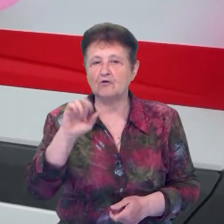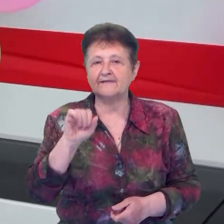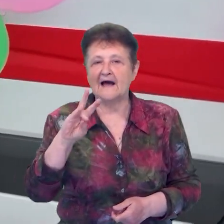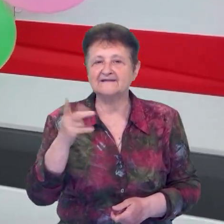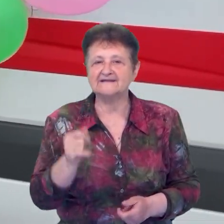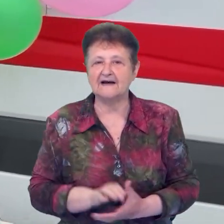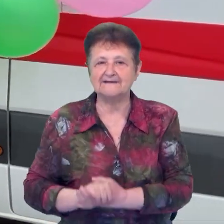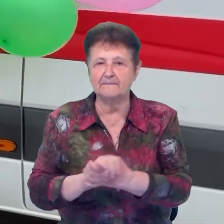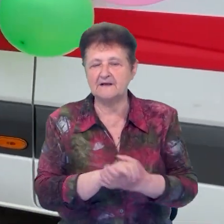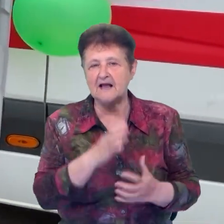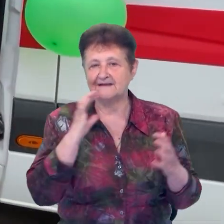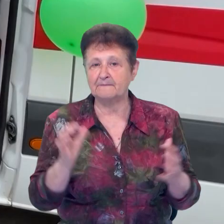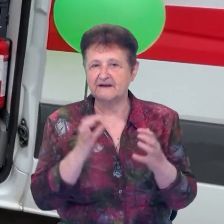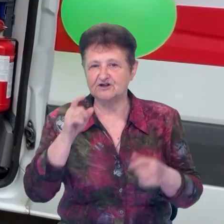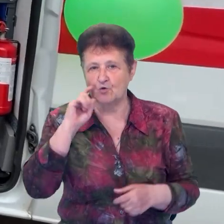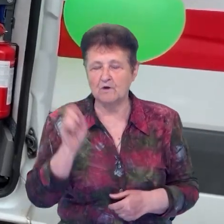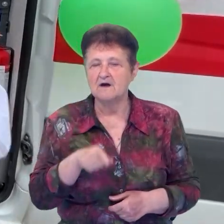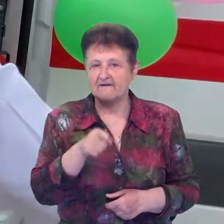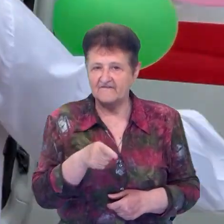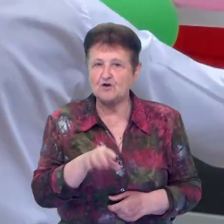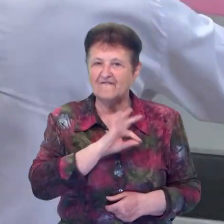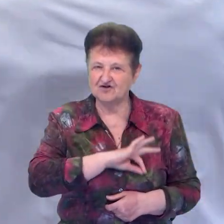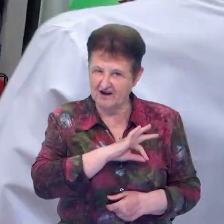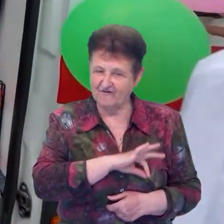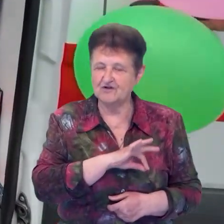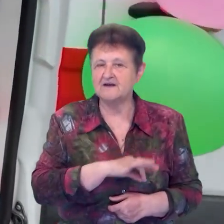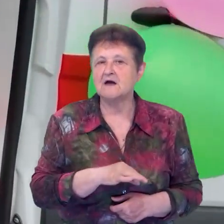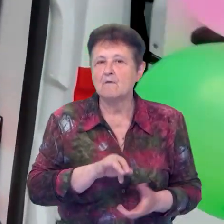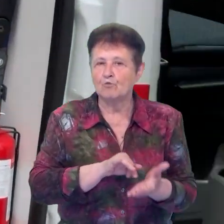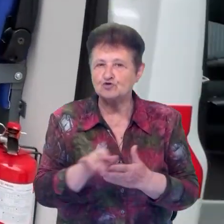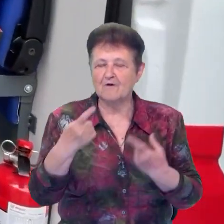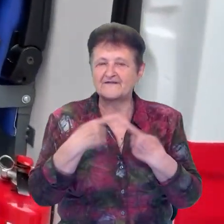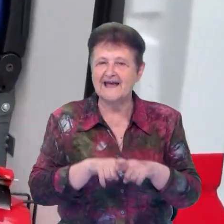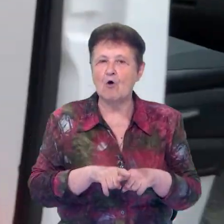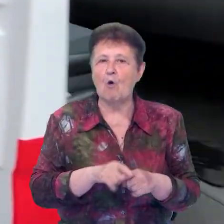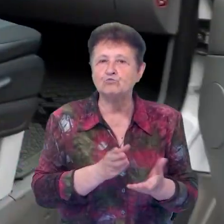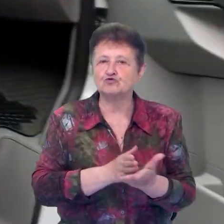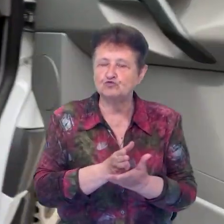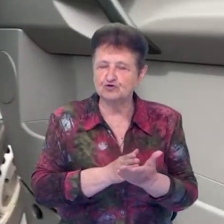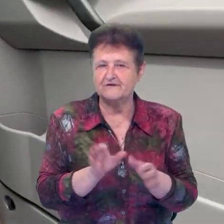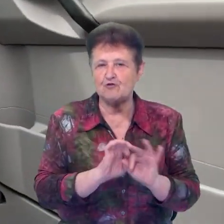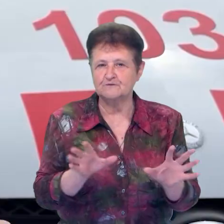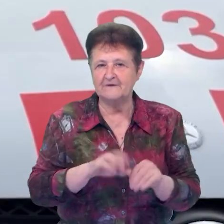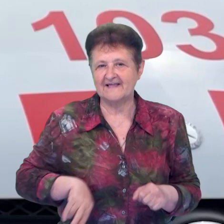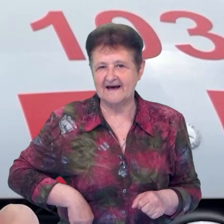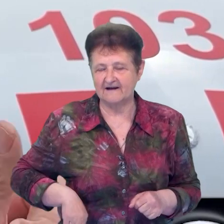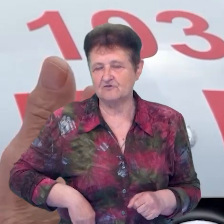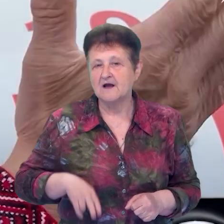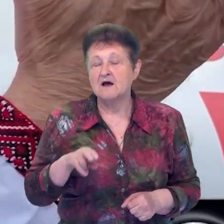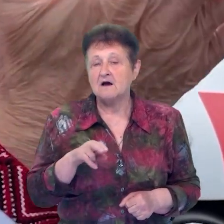волонтерська спілка «Збережи Україну». Він вживаний, пройшов технічне обслуговування, розповів директор лікарні.